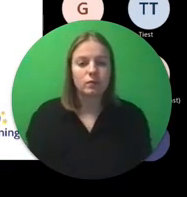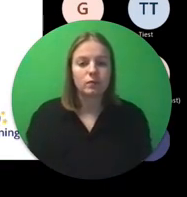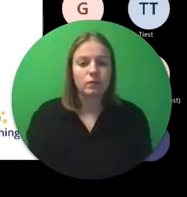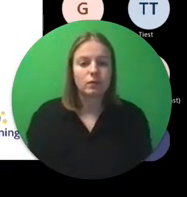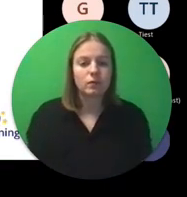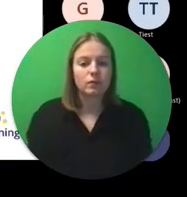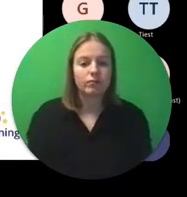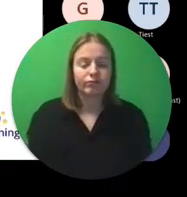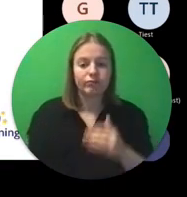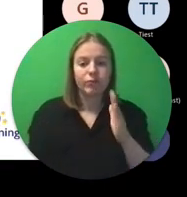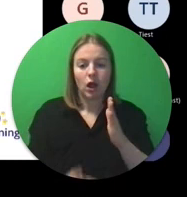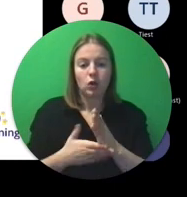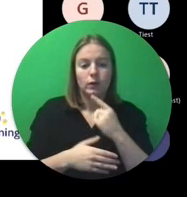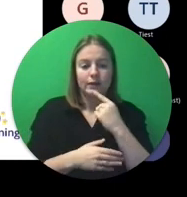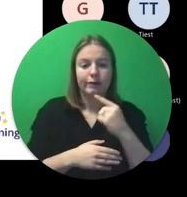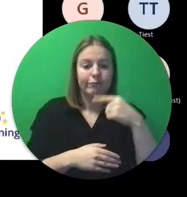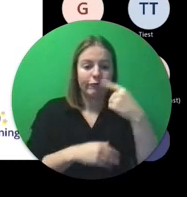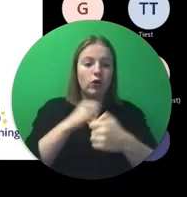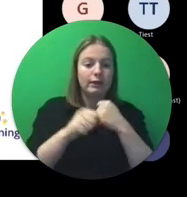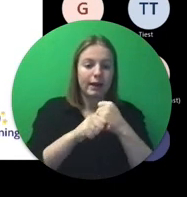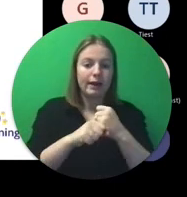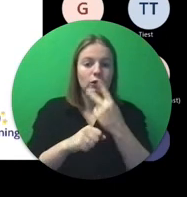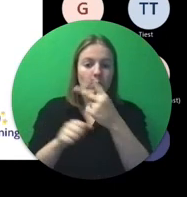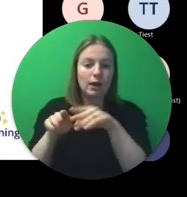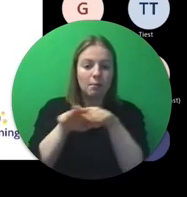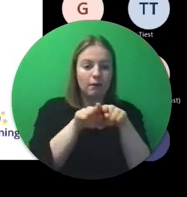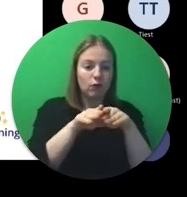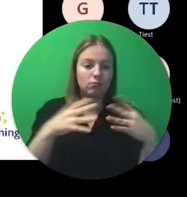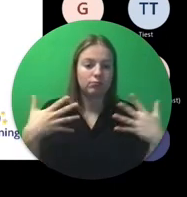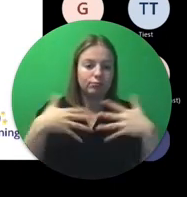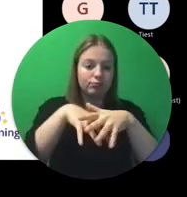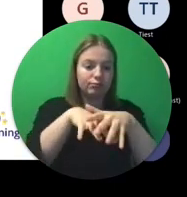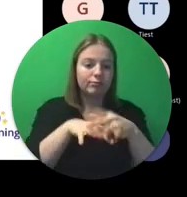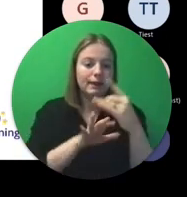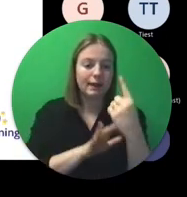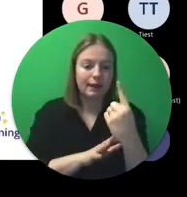Maar ja, dus zoals gezegd, volgend jaar gaan wij het samen smelden.